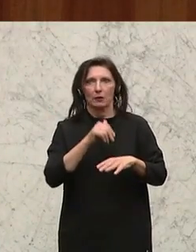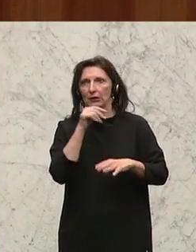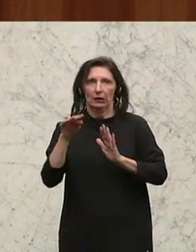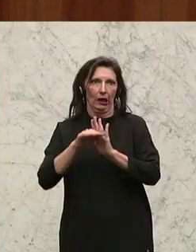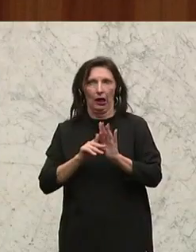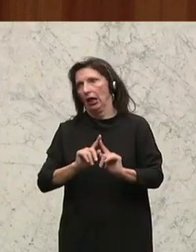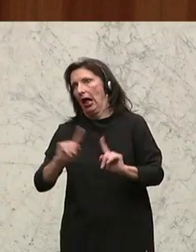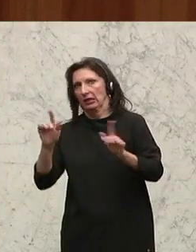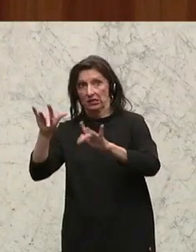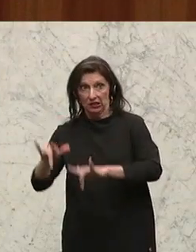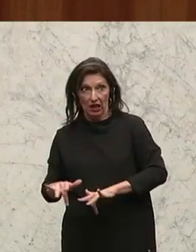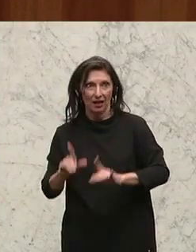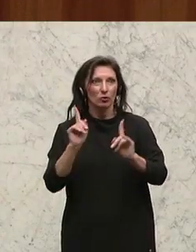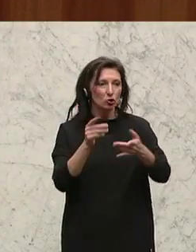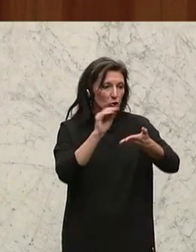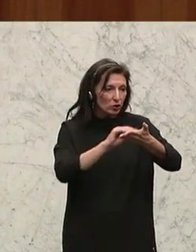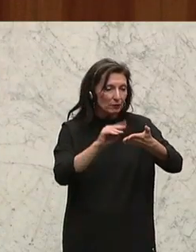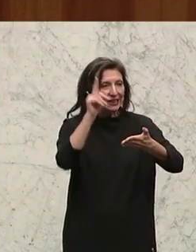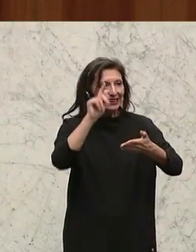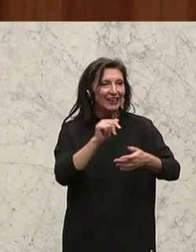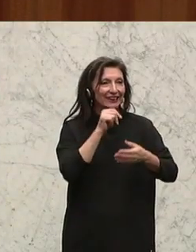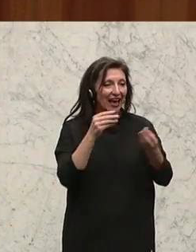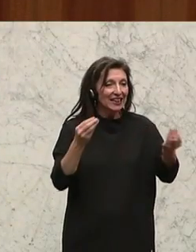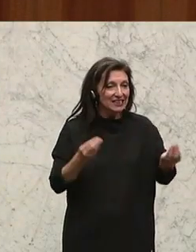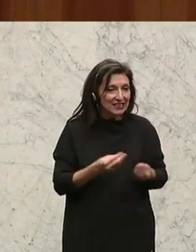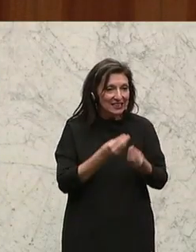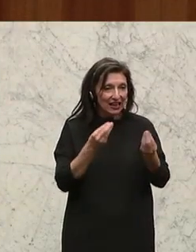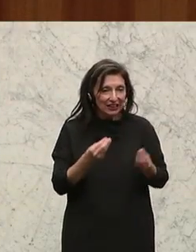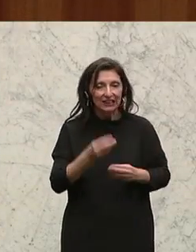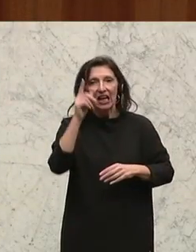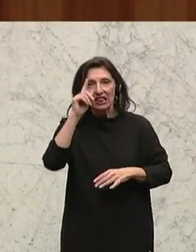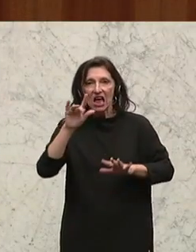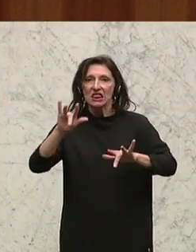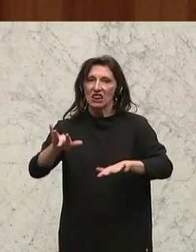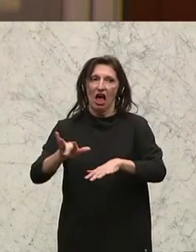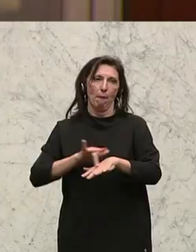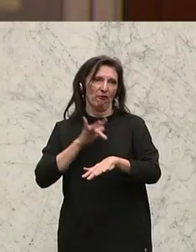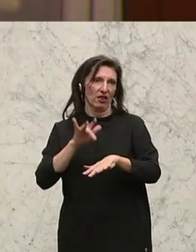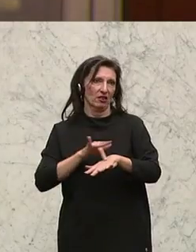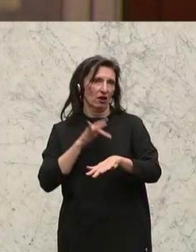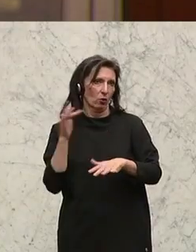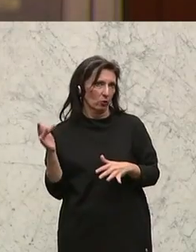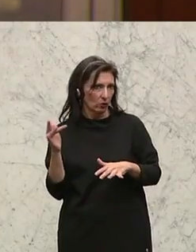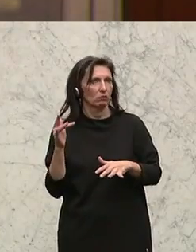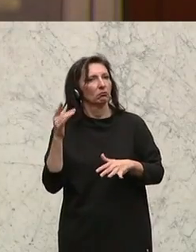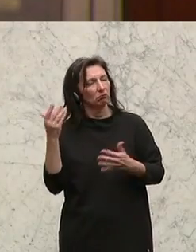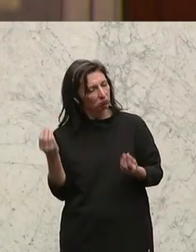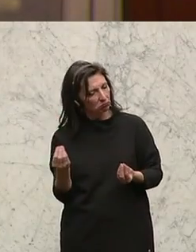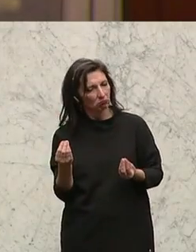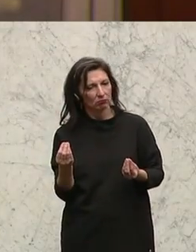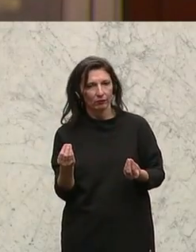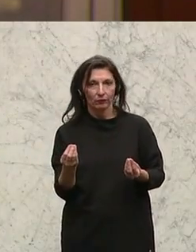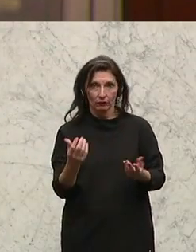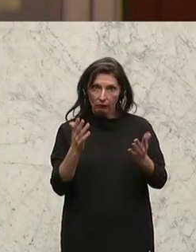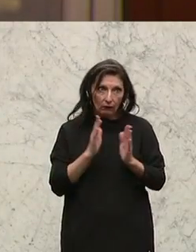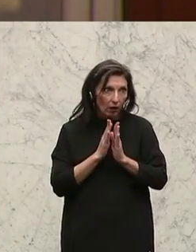Und hier sollte es lauten, Tiere sind keine Sachen, sie sind mit Empfindsamkeit ausgestattete Wesen. Und die